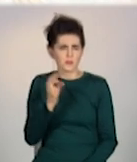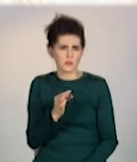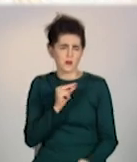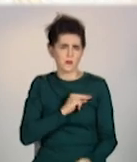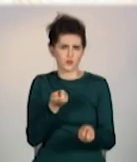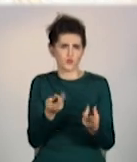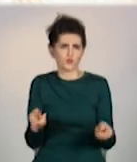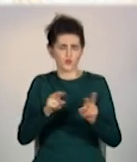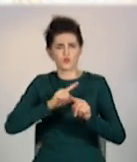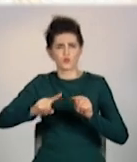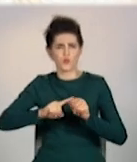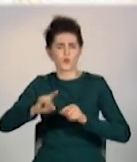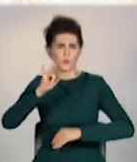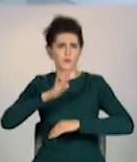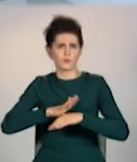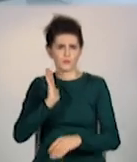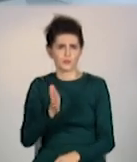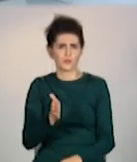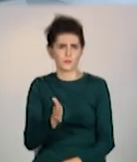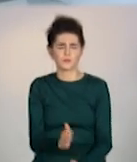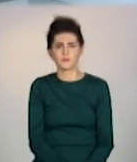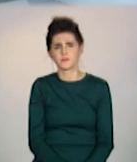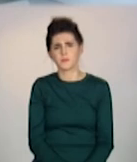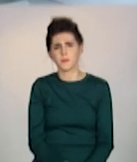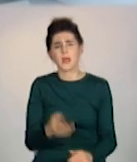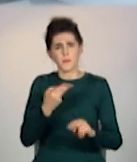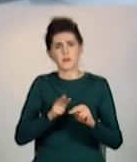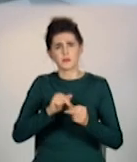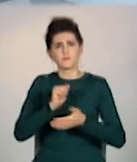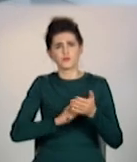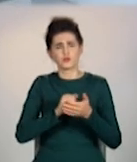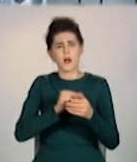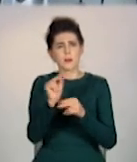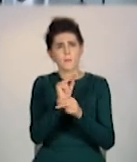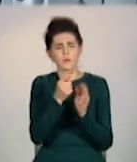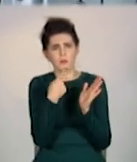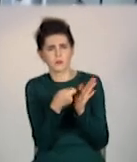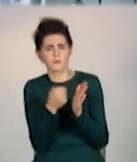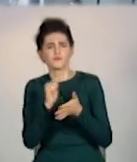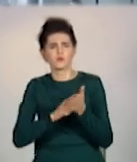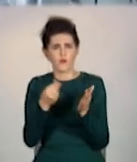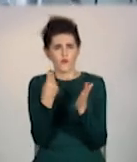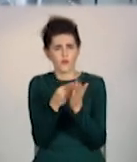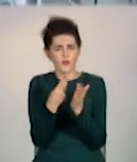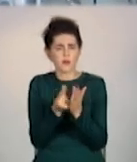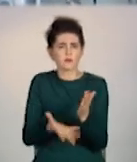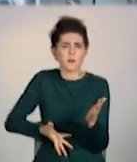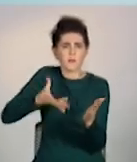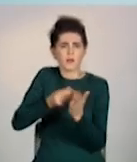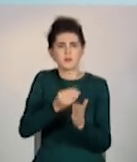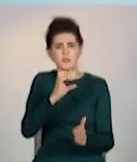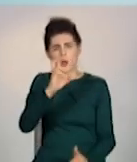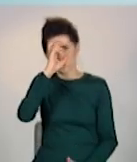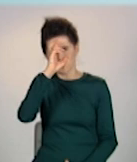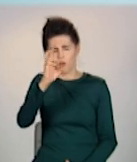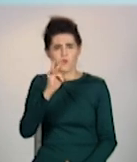квігаленті. Тобто йдемо до фіналу. Це б могло затягнутися на більший строк, адже фінансується ремонт пологового з Державного